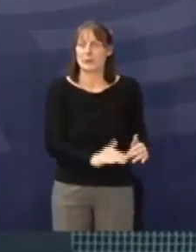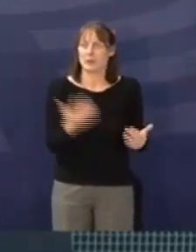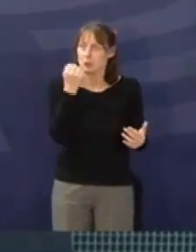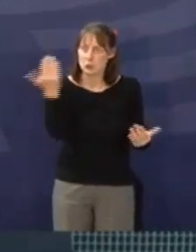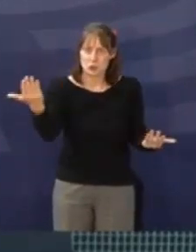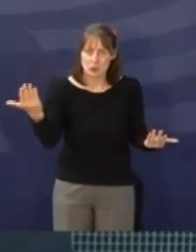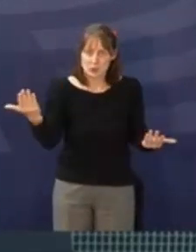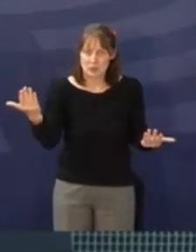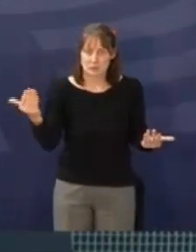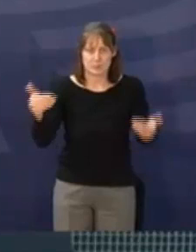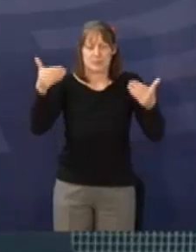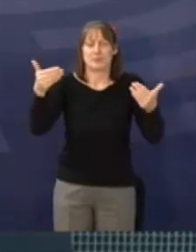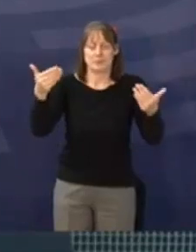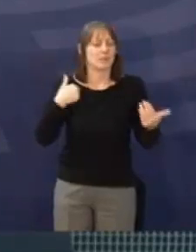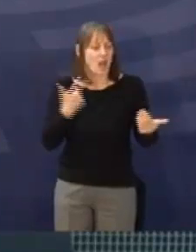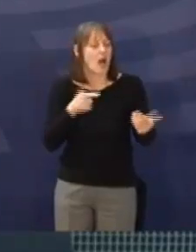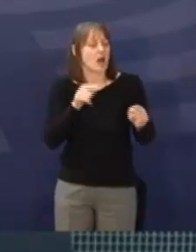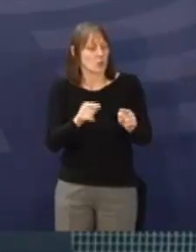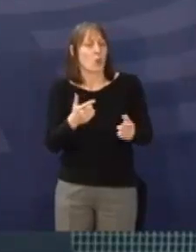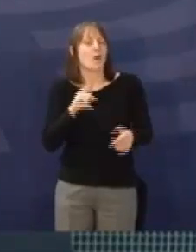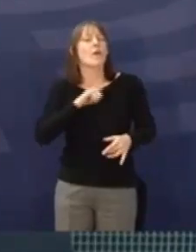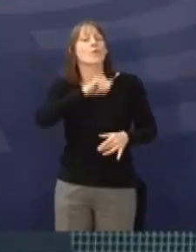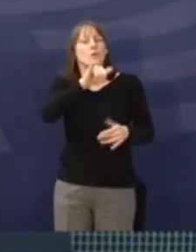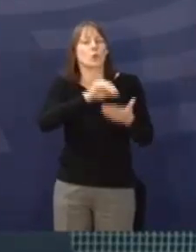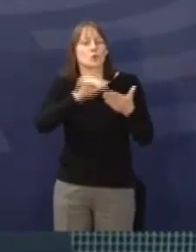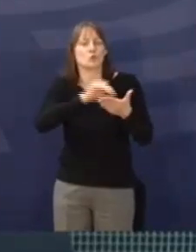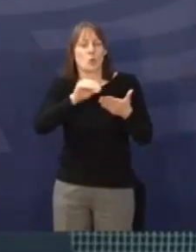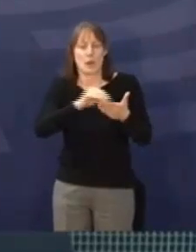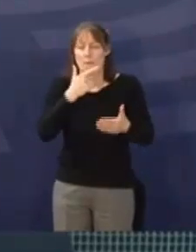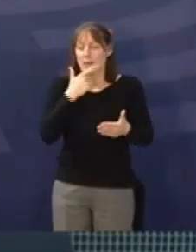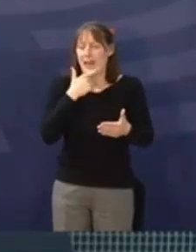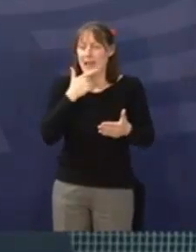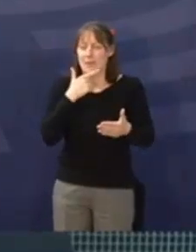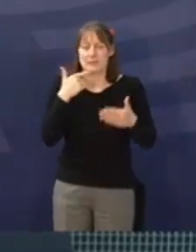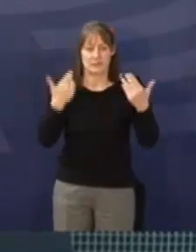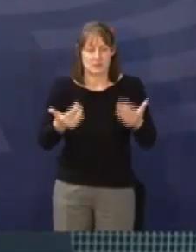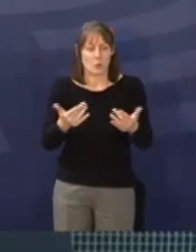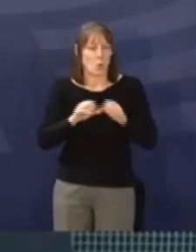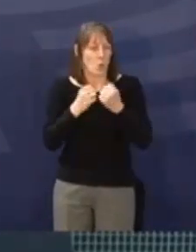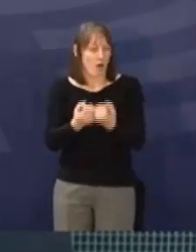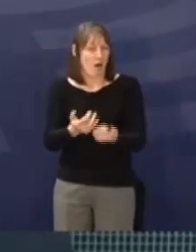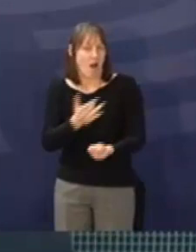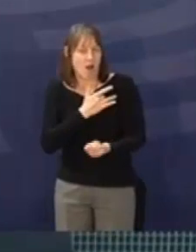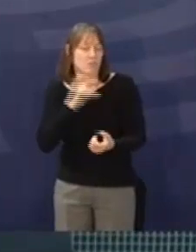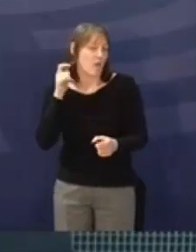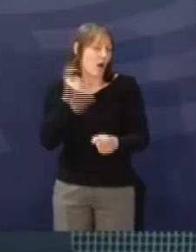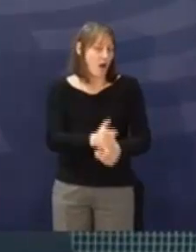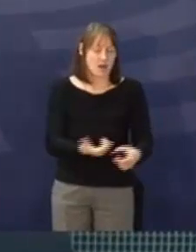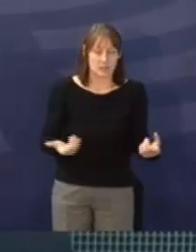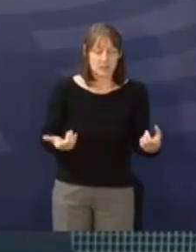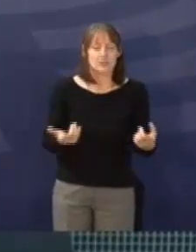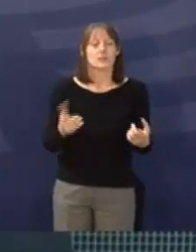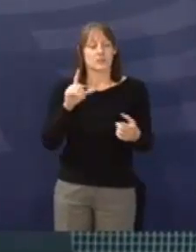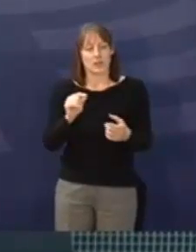Lufthansa trifft natürlich die Flugschule in Bremen hart. Glücklicherweise, und das hat eben gerade mein Kollege der SPD ja auch schon gesagt, bildet die